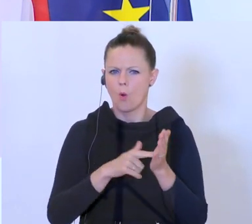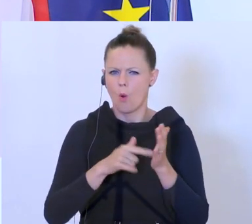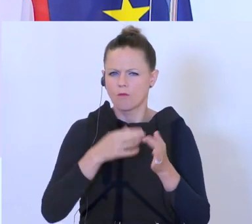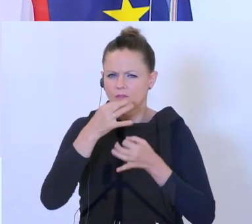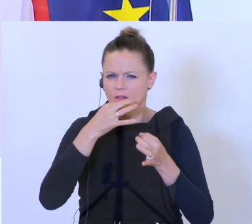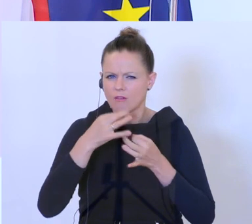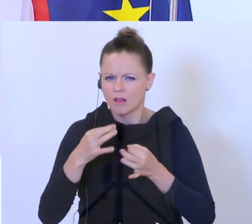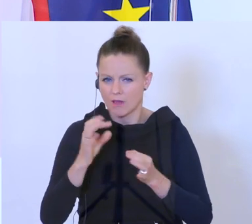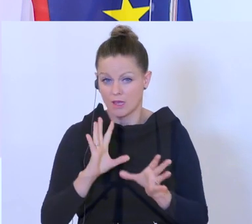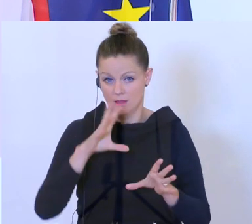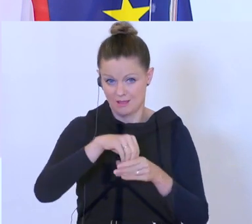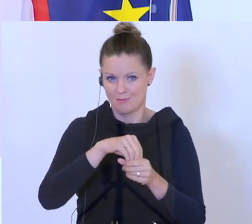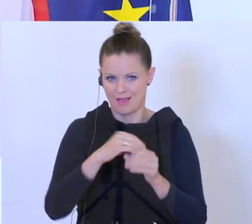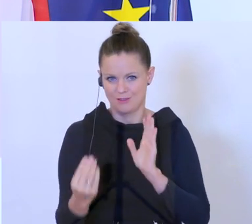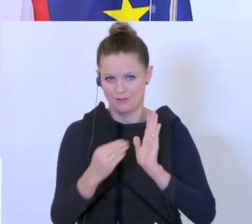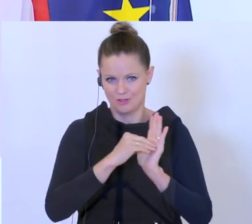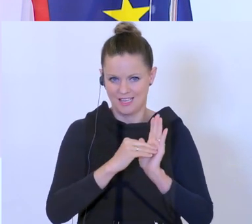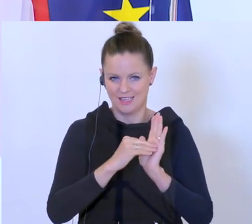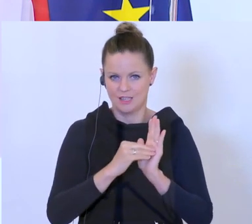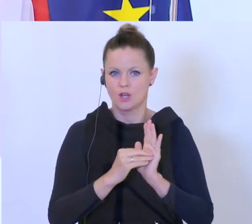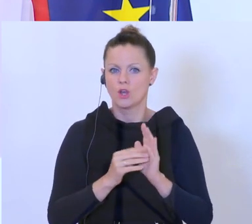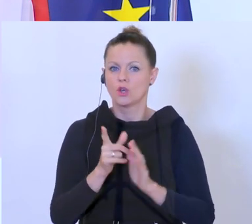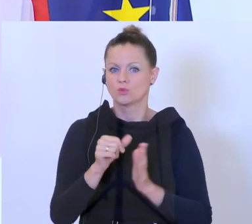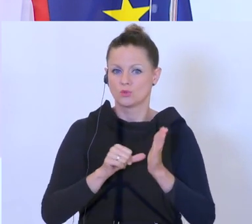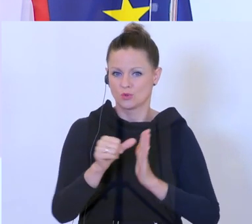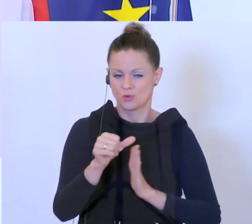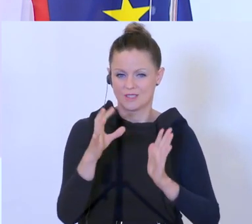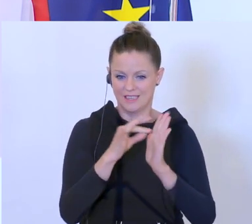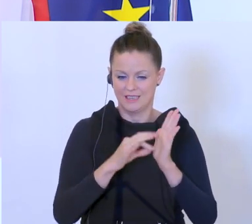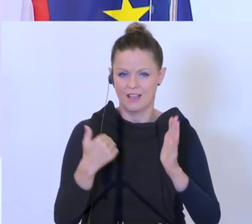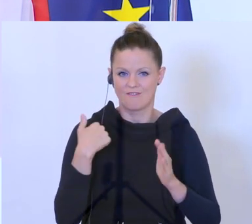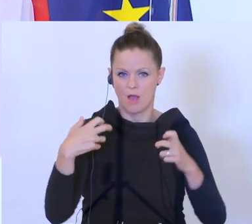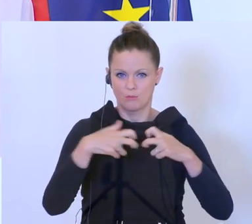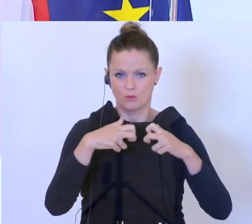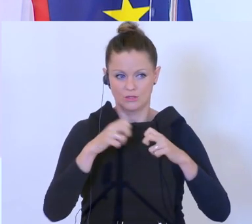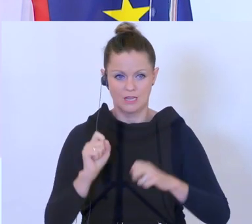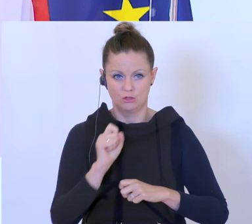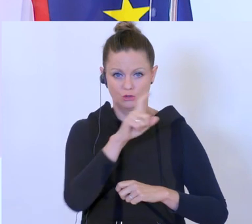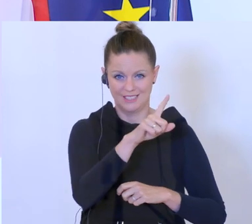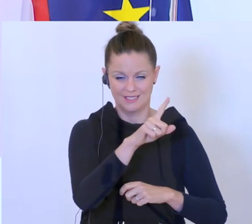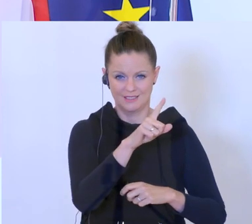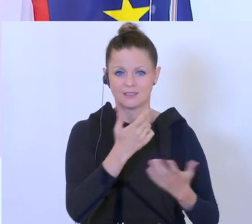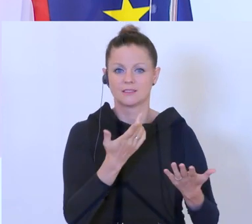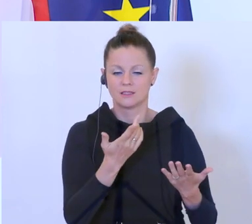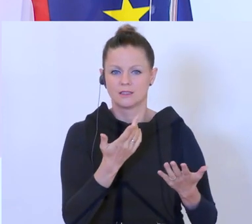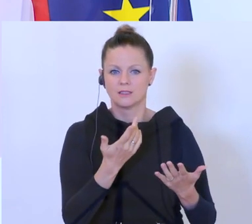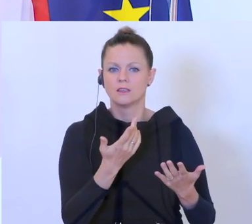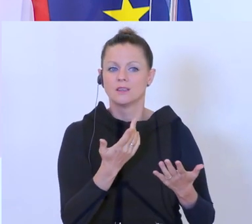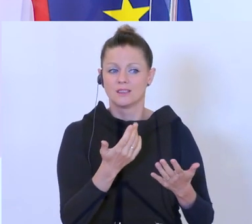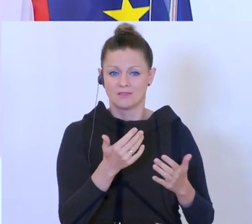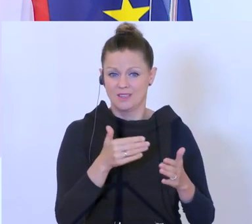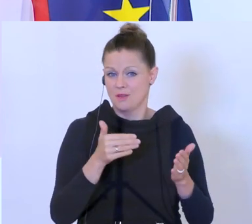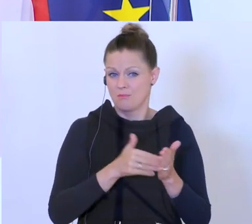wesentlichen Eckpunkte dieser Zuschussrichtlinie nach Brüssel geschickt. Wir müssen diese Hilfe an die österreichischen Unternehmen